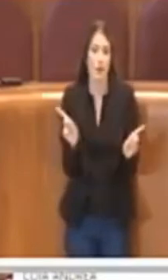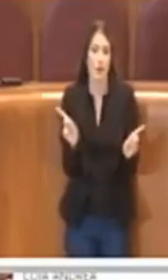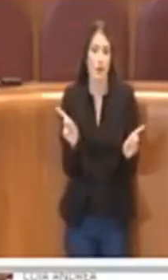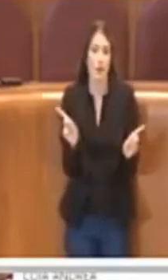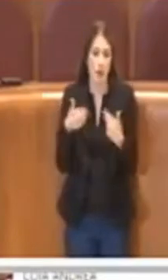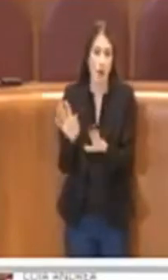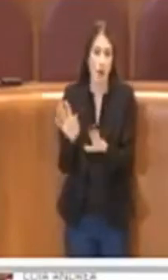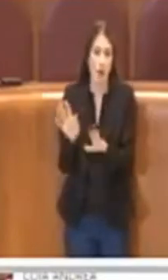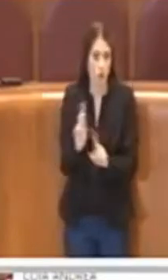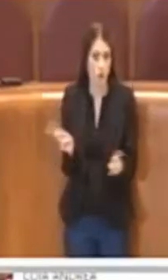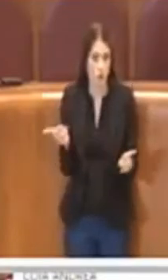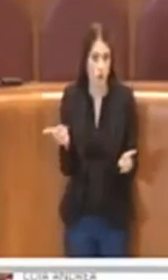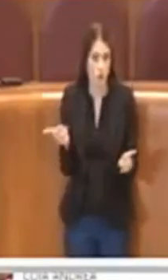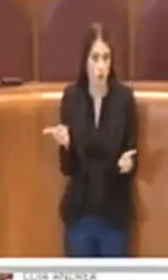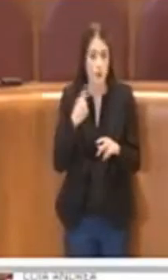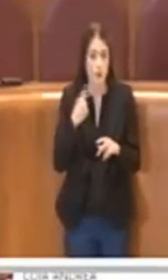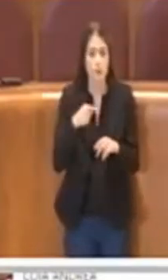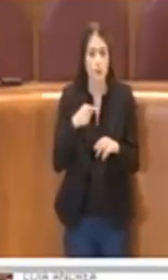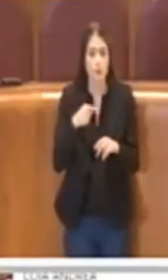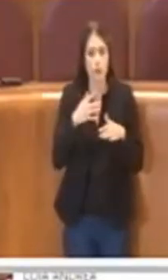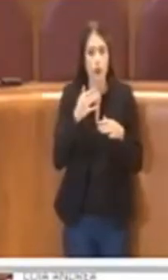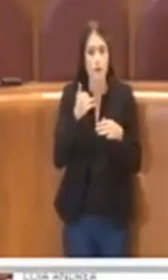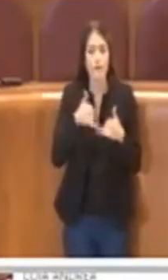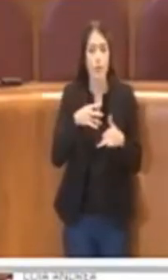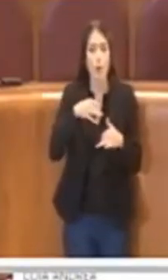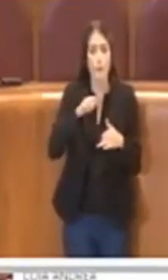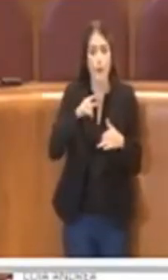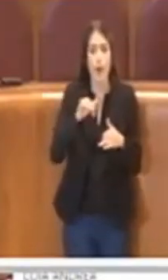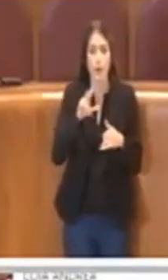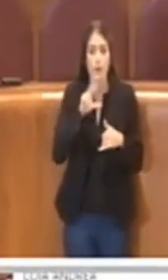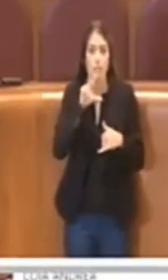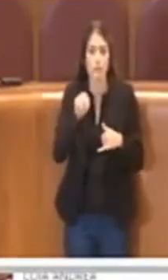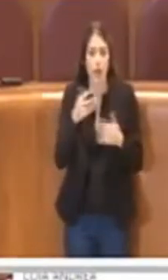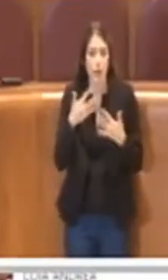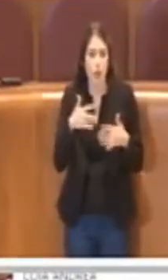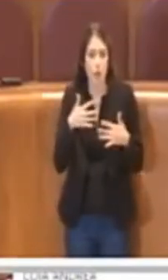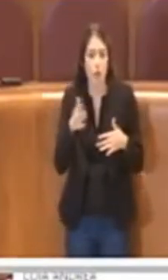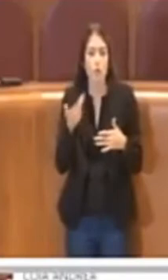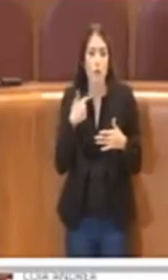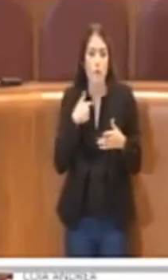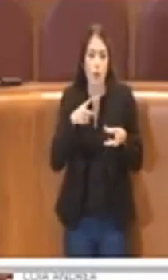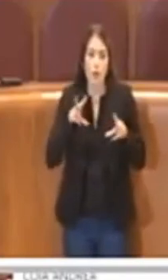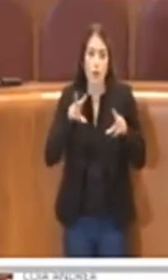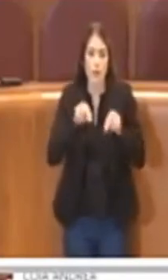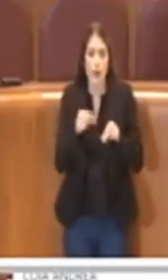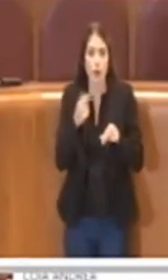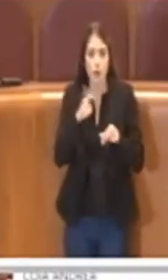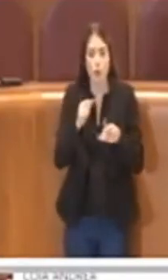anche accennato dal consigliere Figliomeni, ma lo ribadisco perché effettivamente è molto